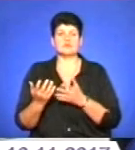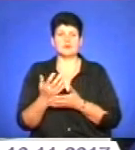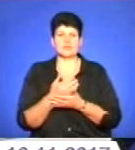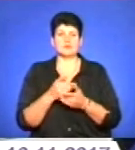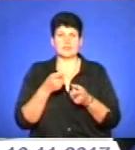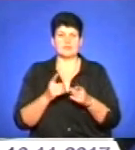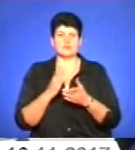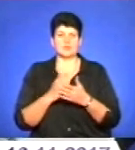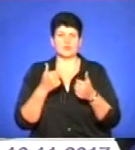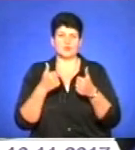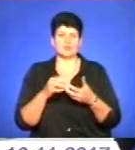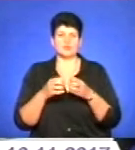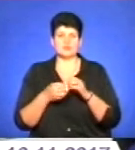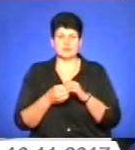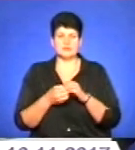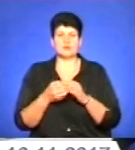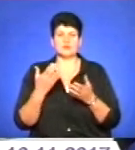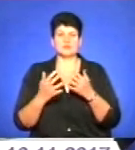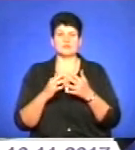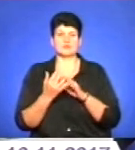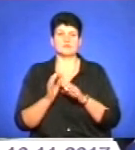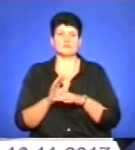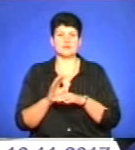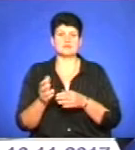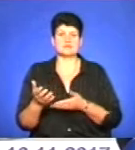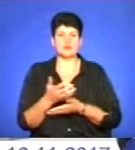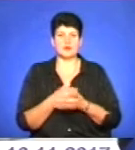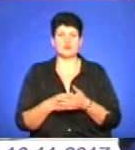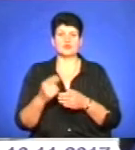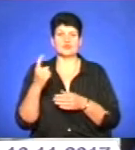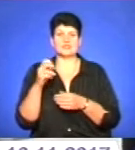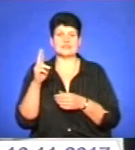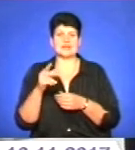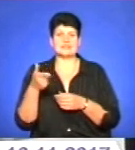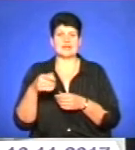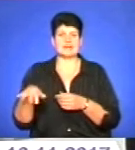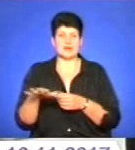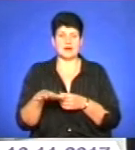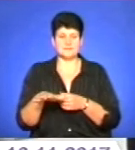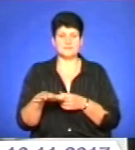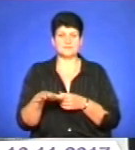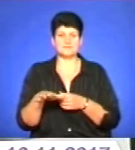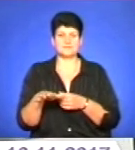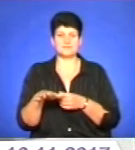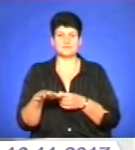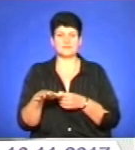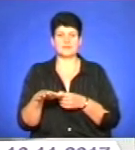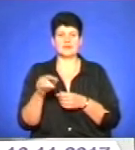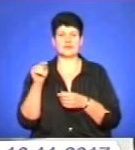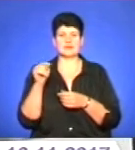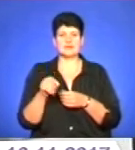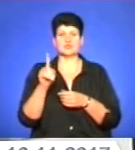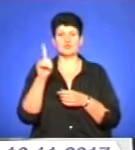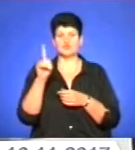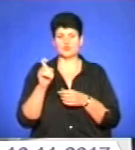якщо аграрії збирають понад 100 центнерів з гектара зернових культур, 1100